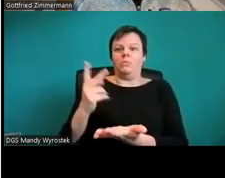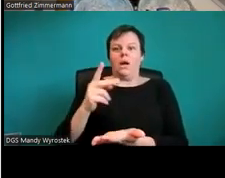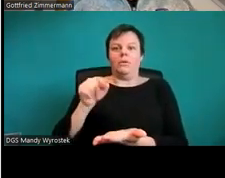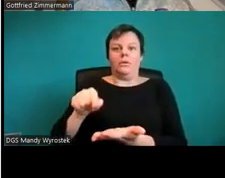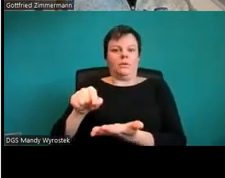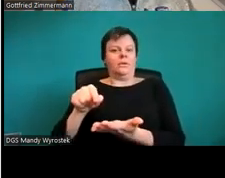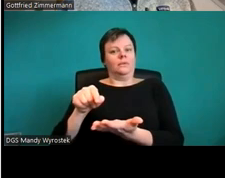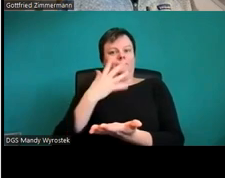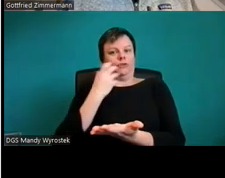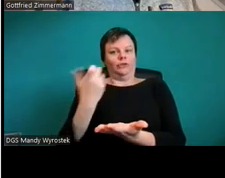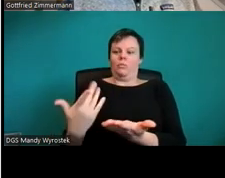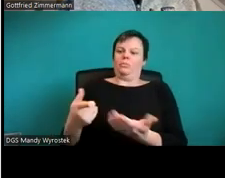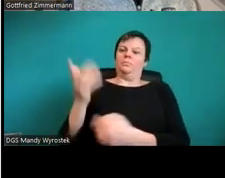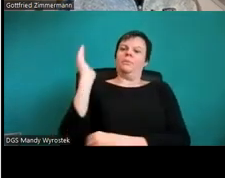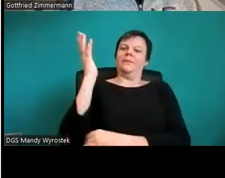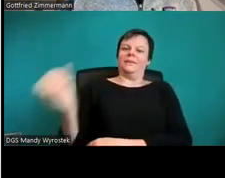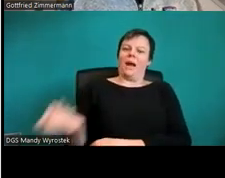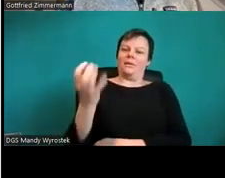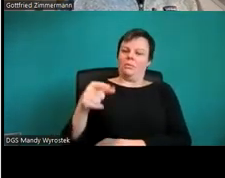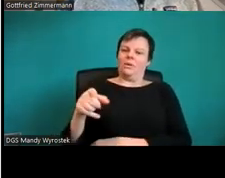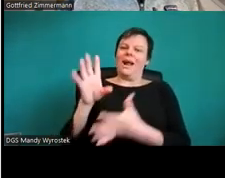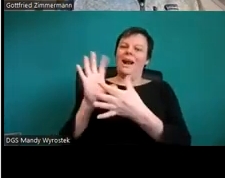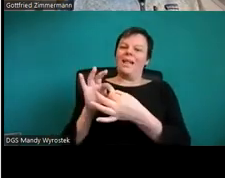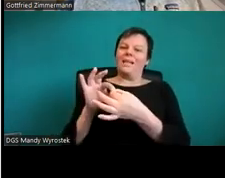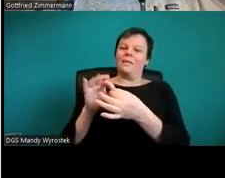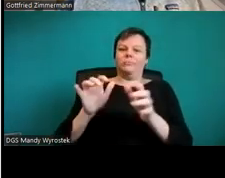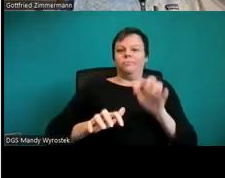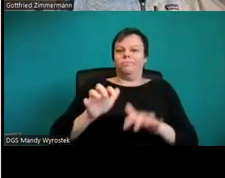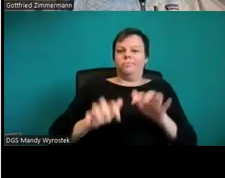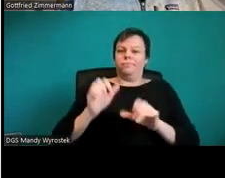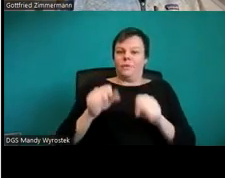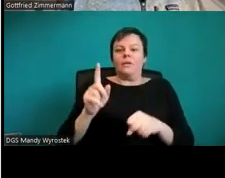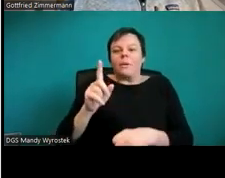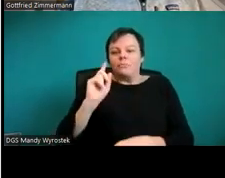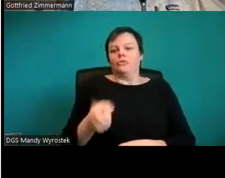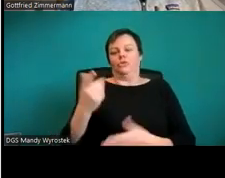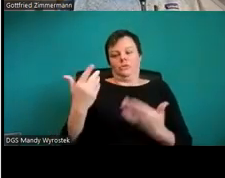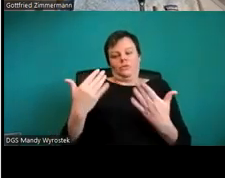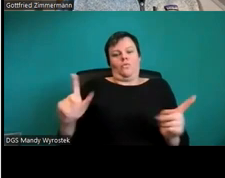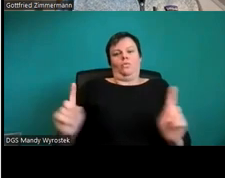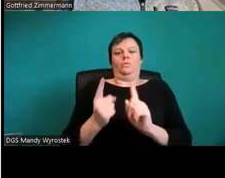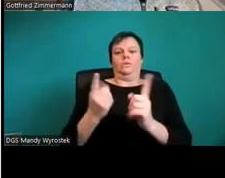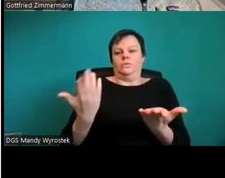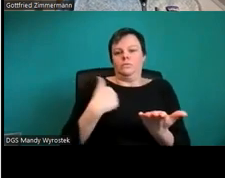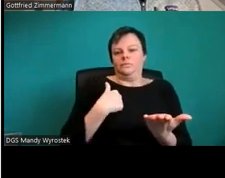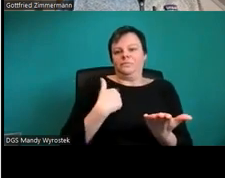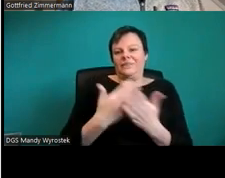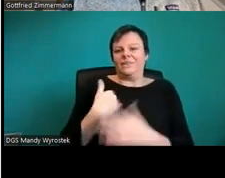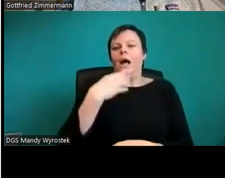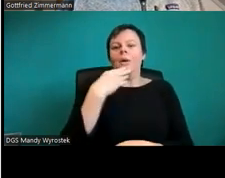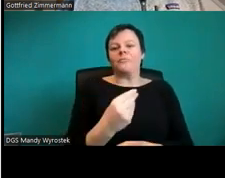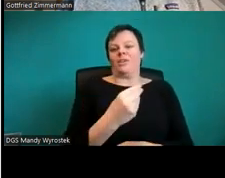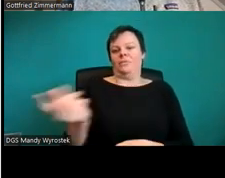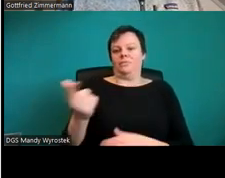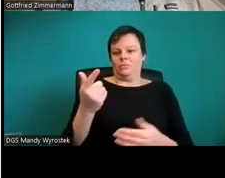Link abtippen kann. Dann muss er aber kurz sein. Ich empfehle deshalb, und das ist jetzt eine Empfehlung, ist keine